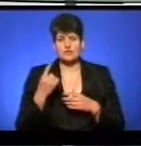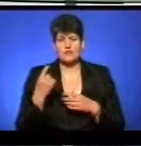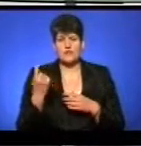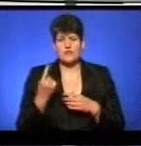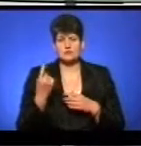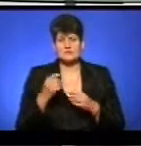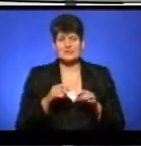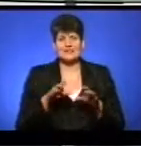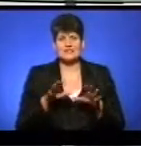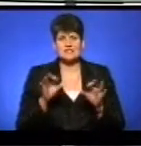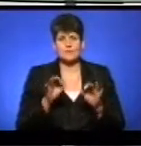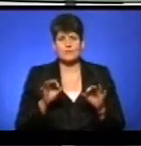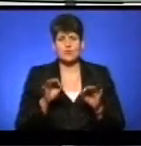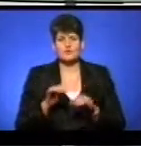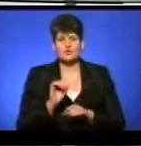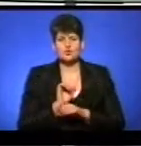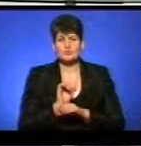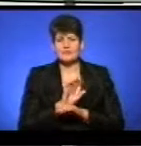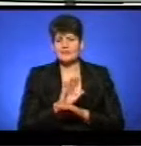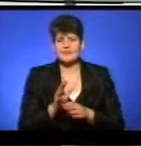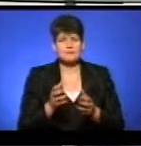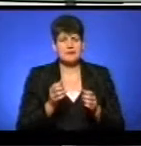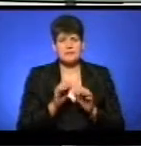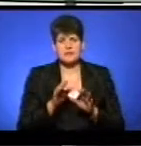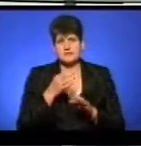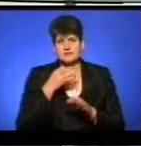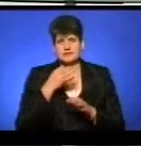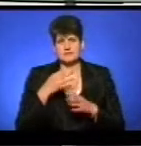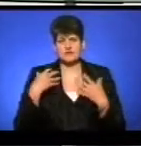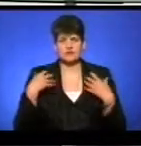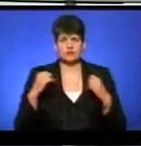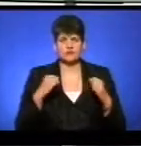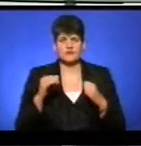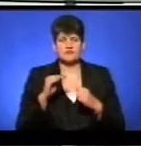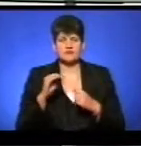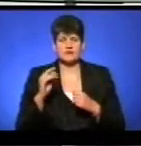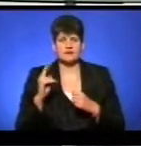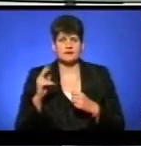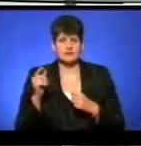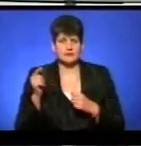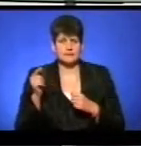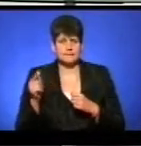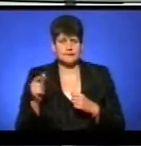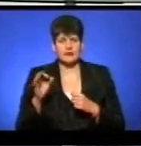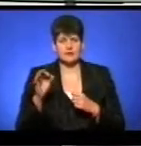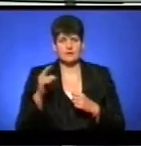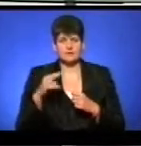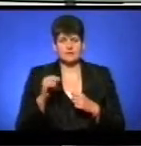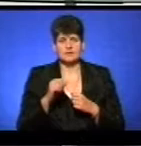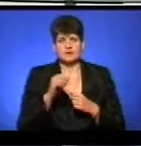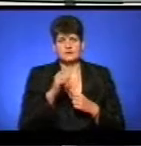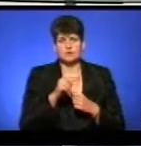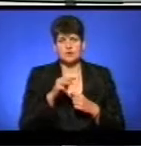рішення про призупинення не приймали, розповів начальник управління житлово-комунального господарства облдержадміністрації Дмитро